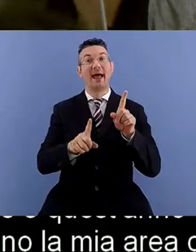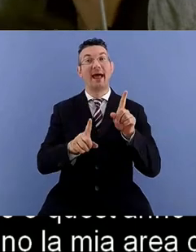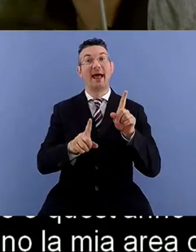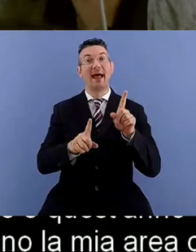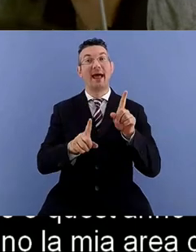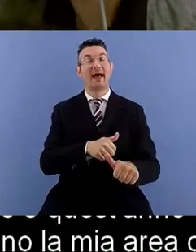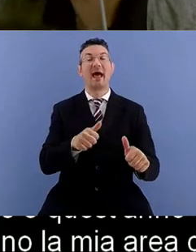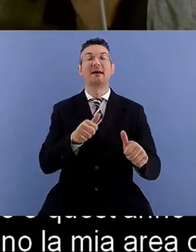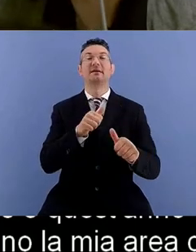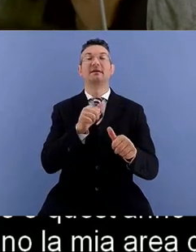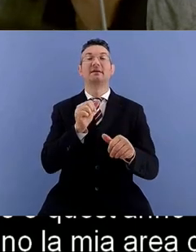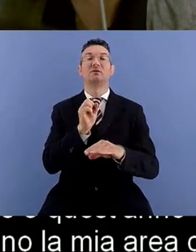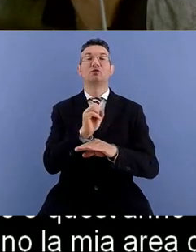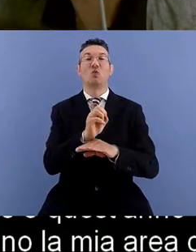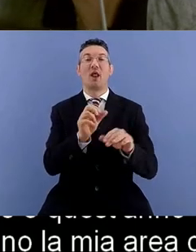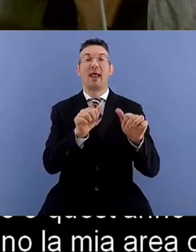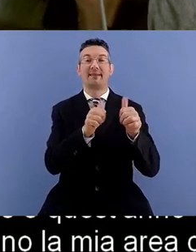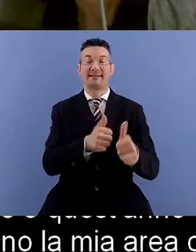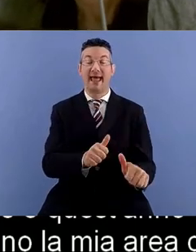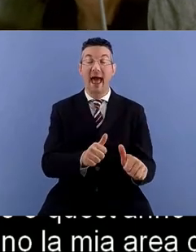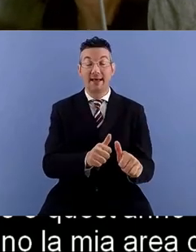quest'anno patrociniamo l'iniziativa